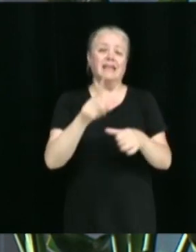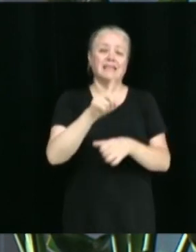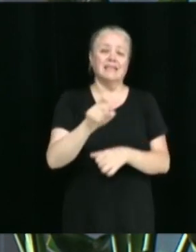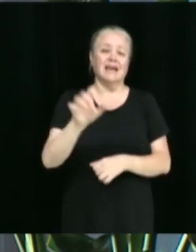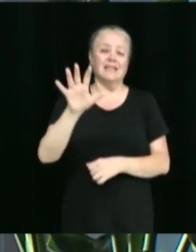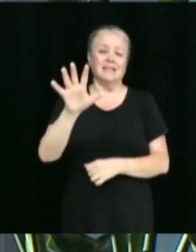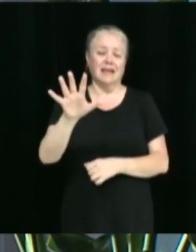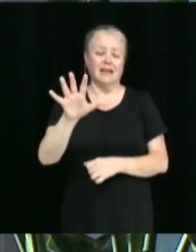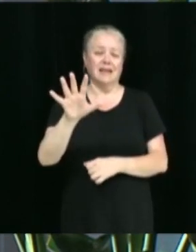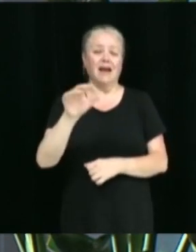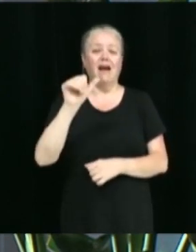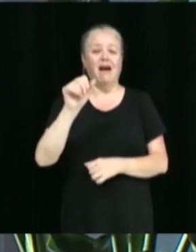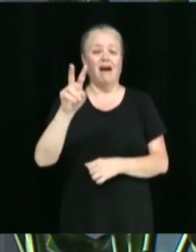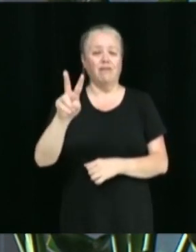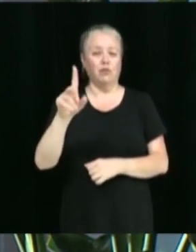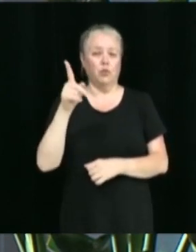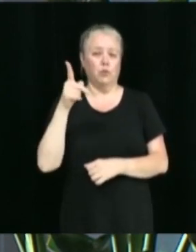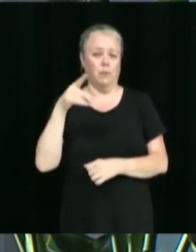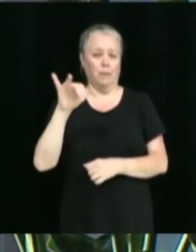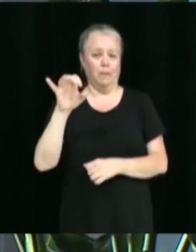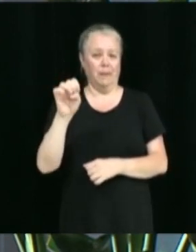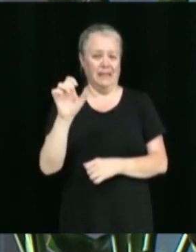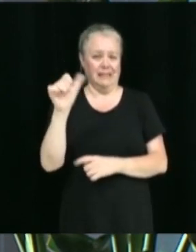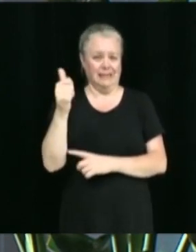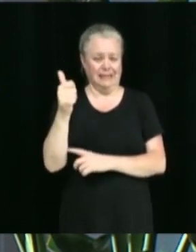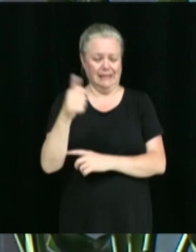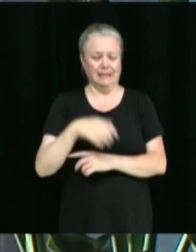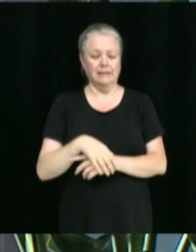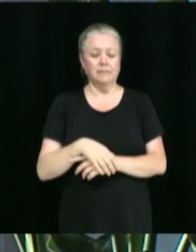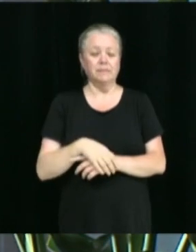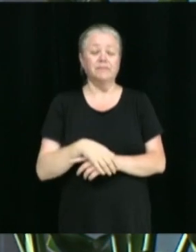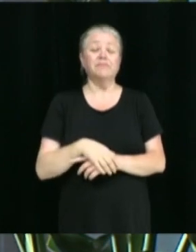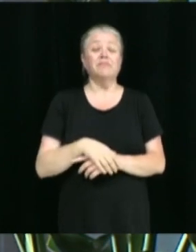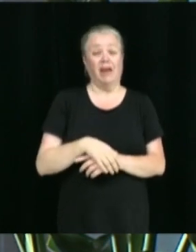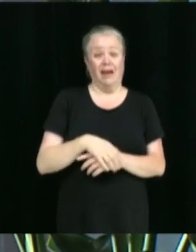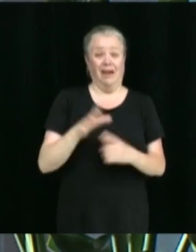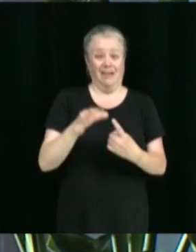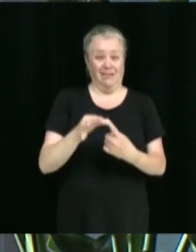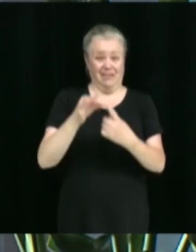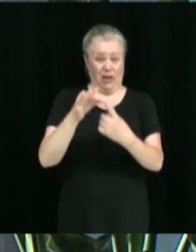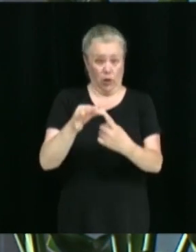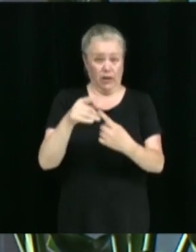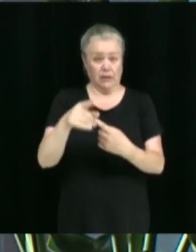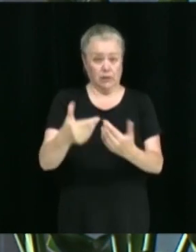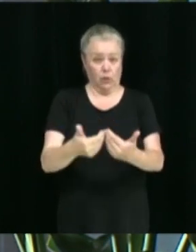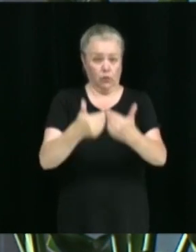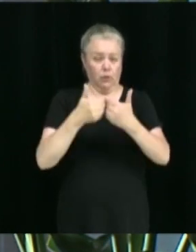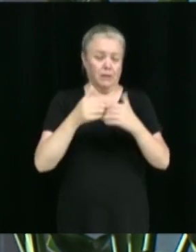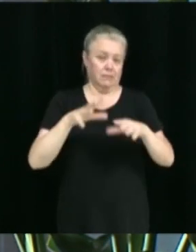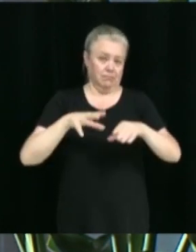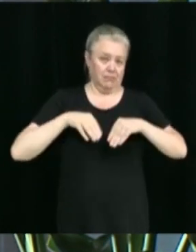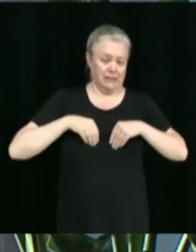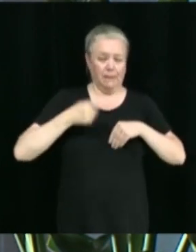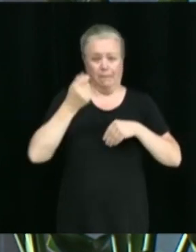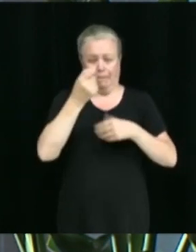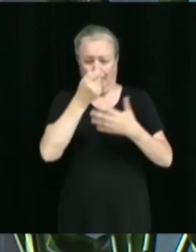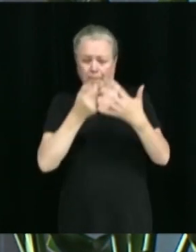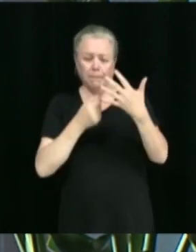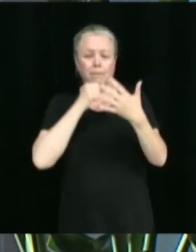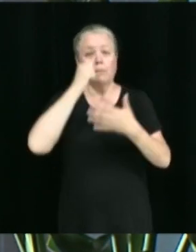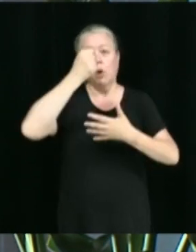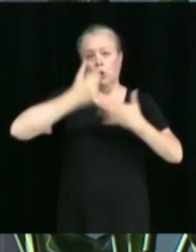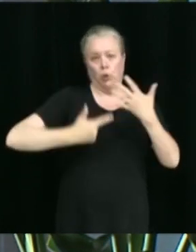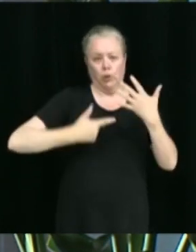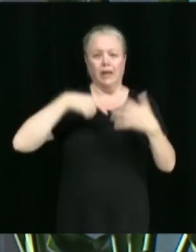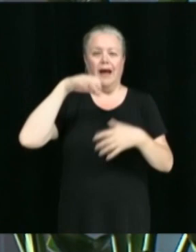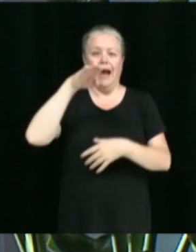Avenue P10. Il s'agit d'accorder partiellement les dérogations mineures formulées au paragraphe A, B, C et D